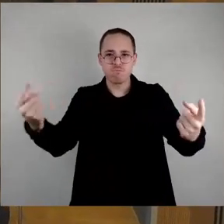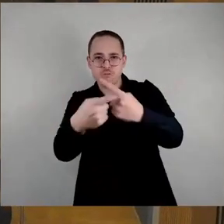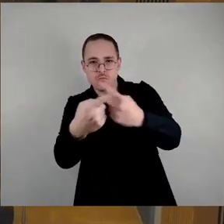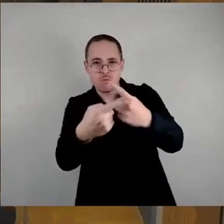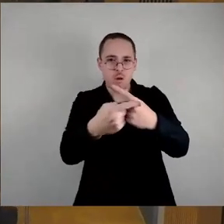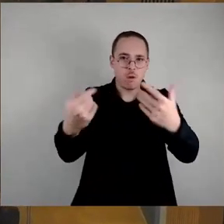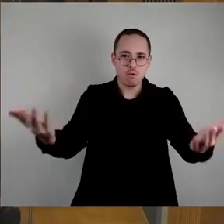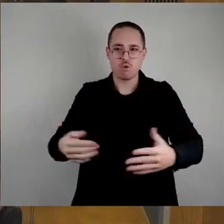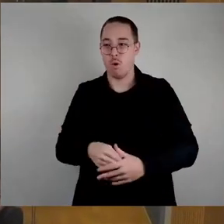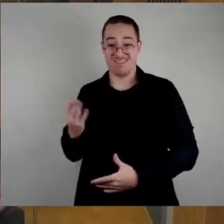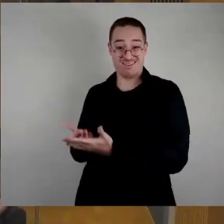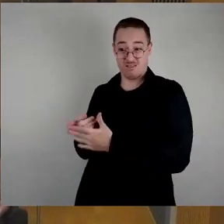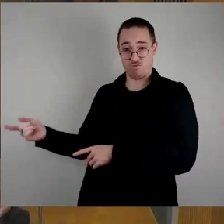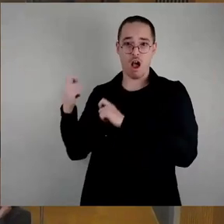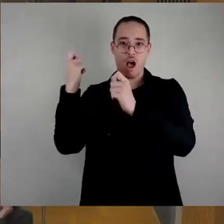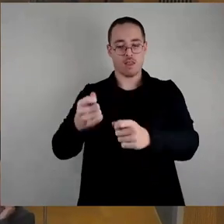Herr Dr.